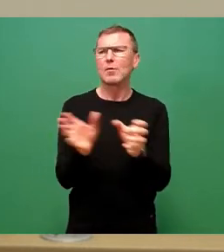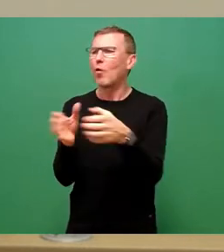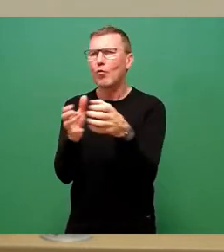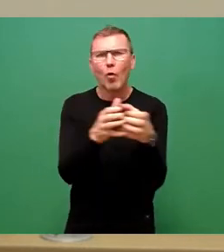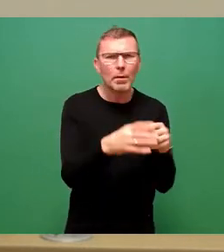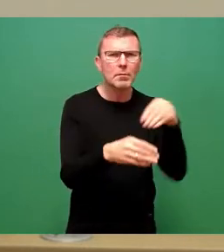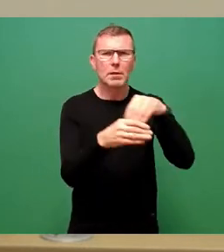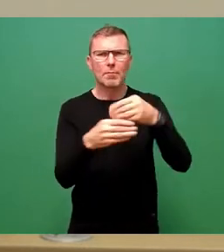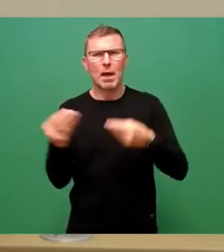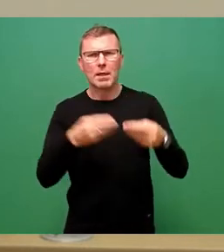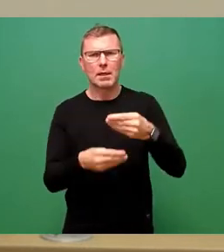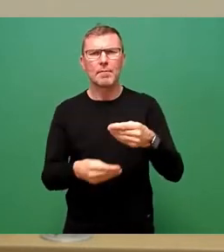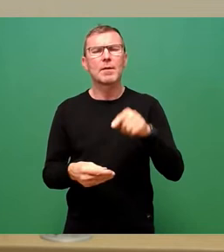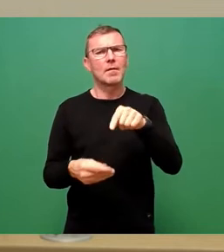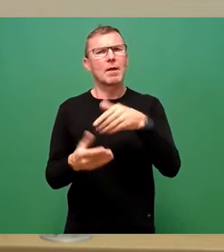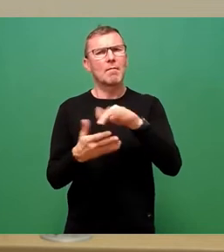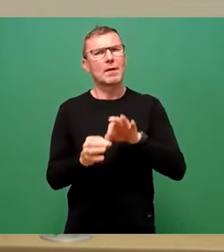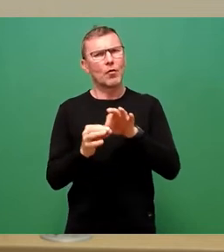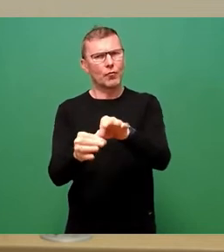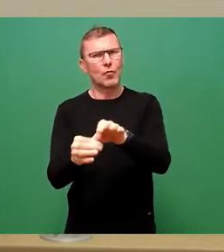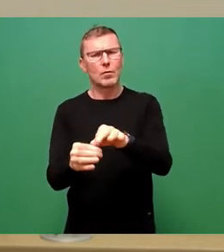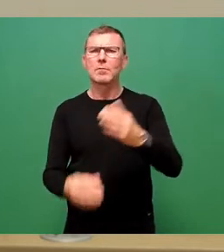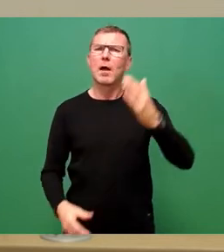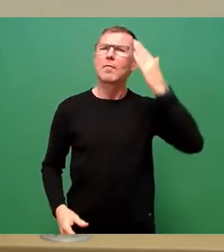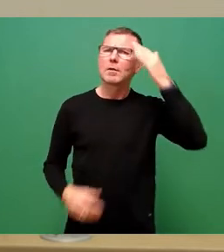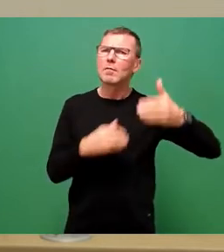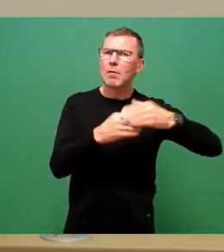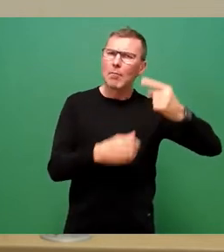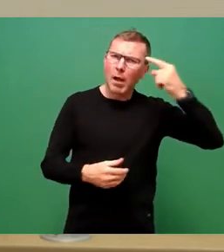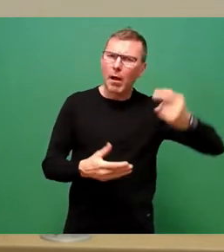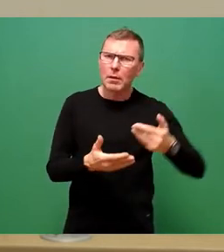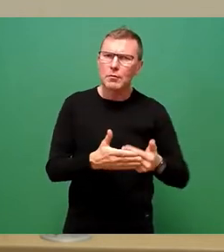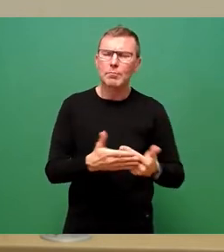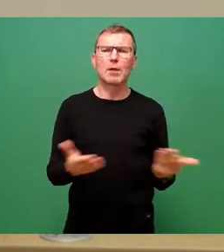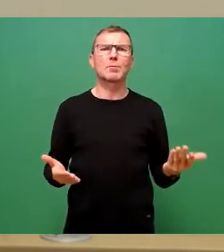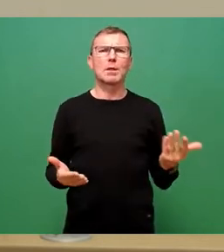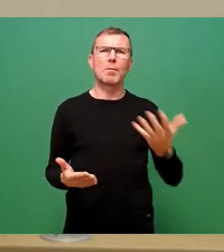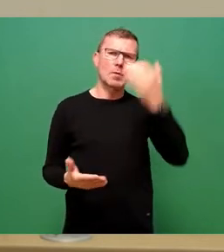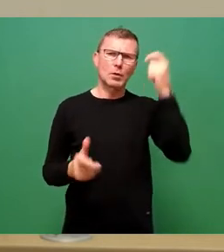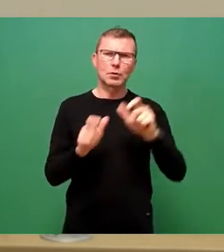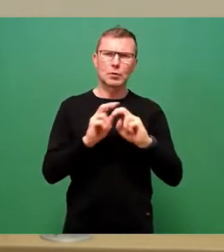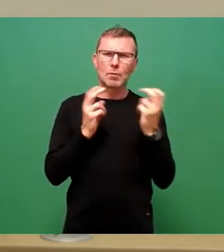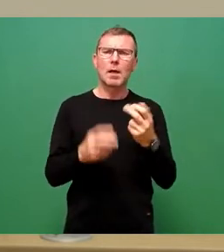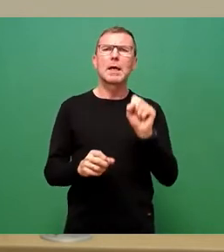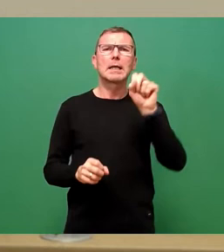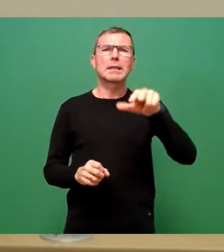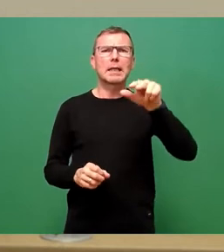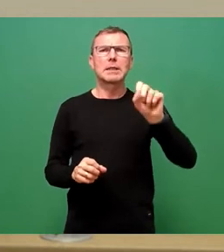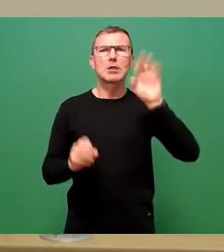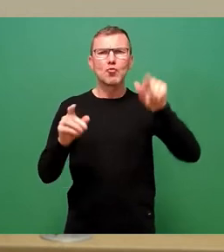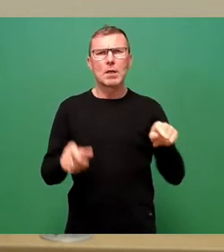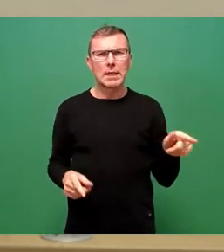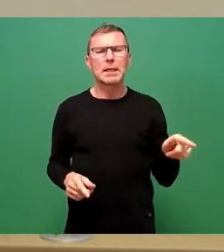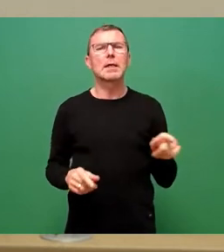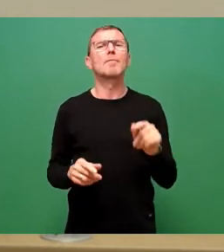des IEG. Der Wissenschaftliche Beirat hat im Sommer getagt, am 13. Juli. Es gibt auch eine